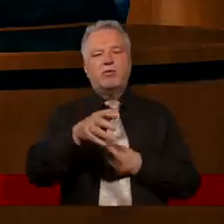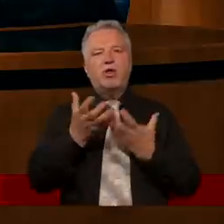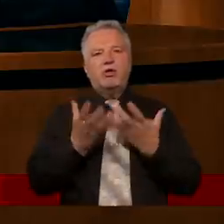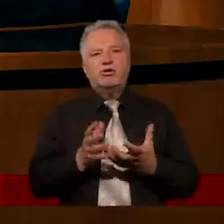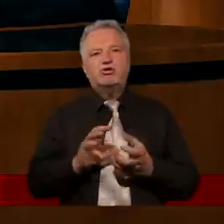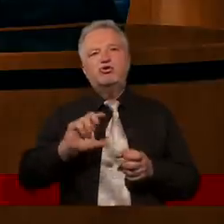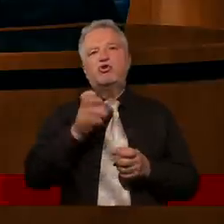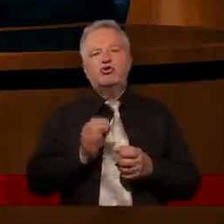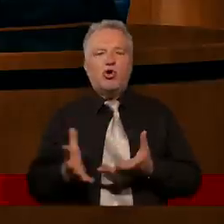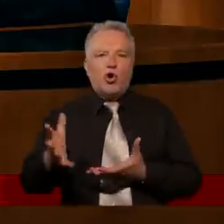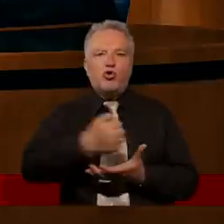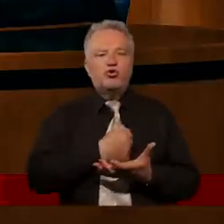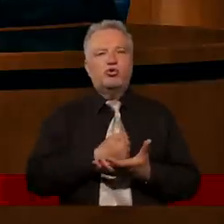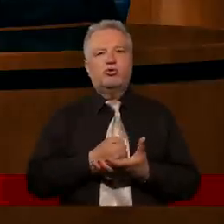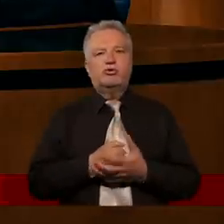osiągnąć?